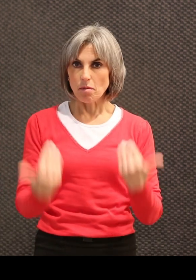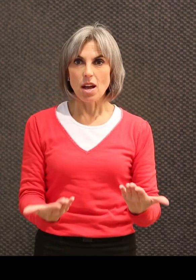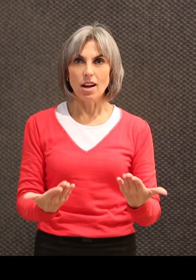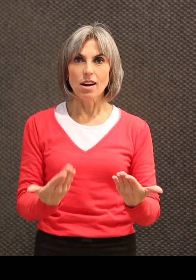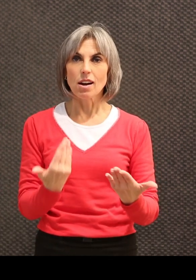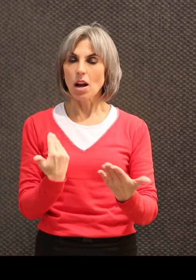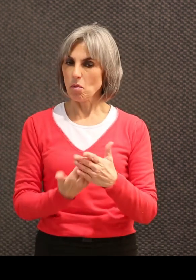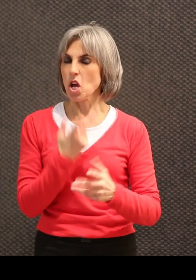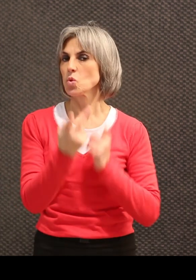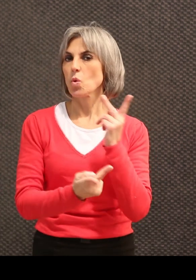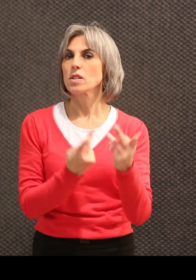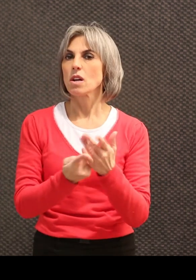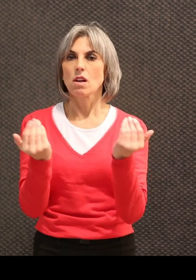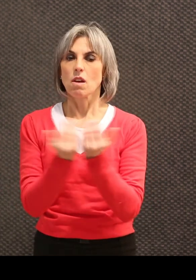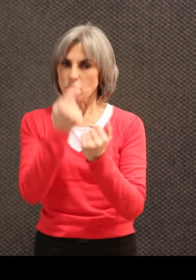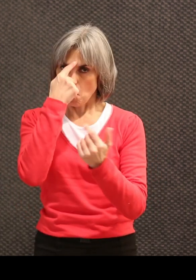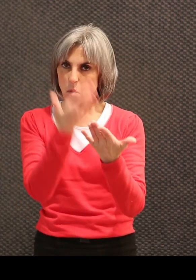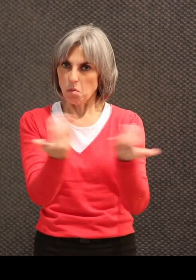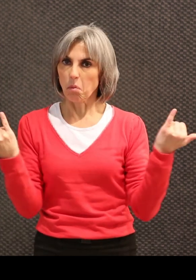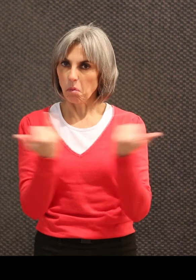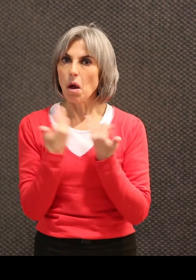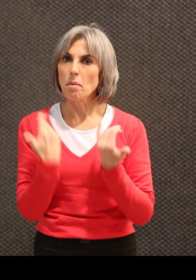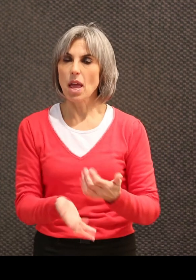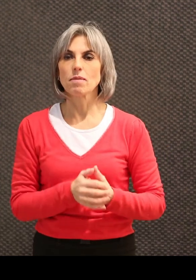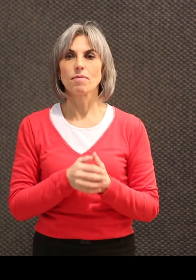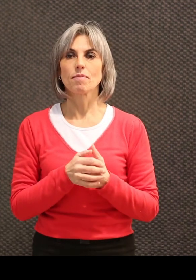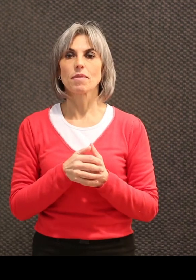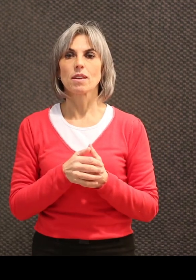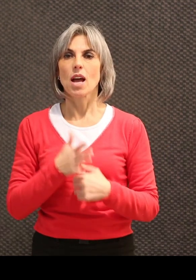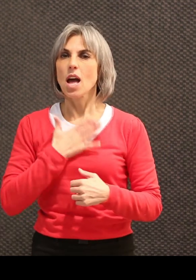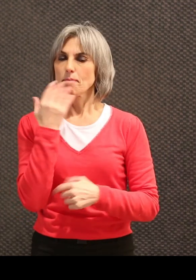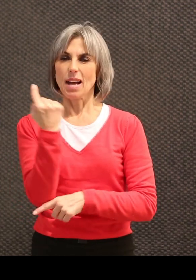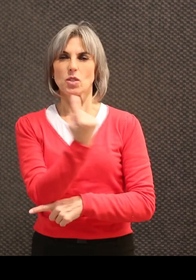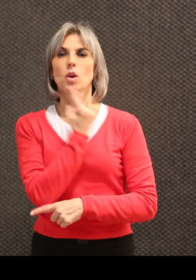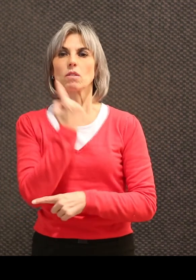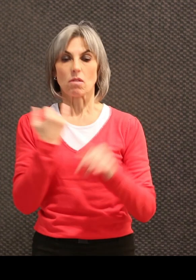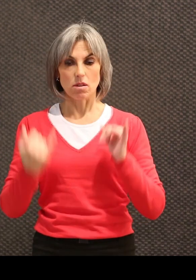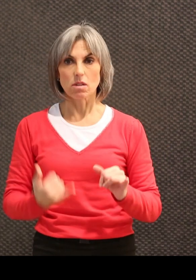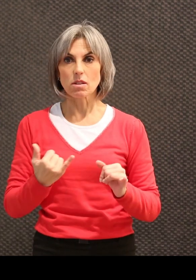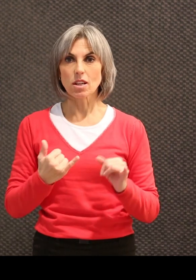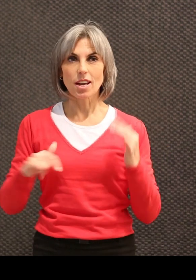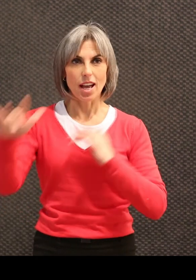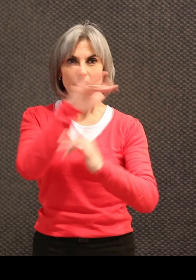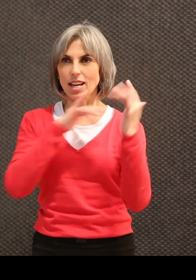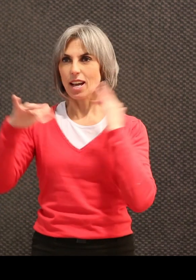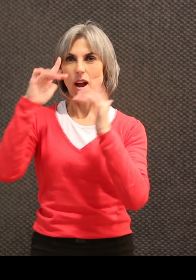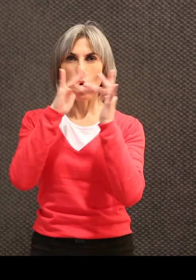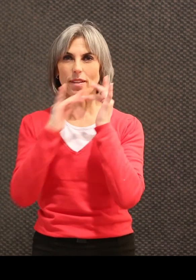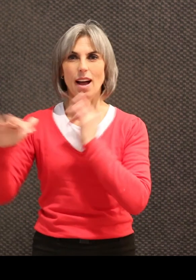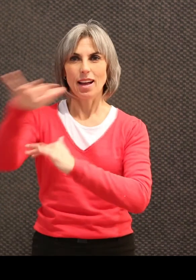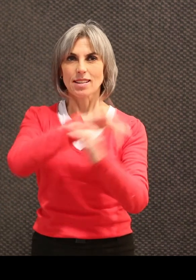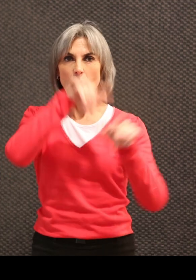Elle est très contente du service proposé, parce que ce qu'elle n'aime vraiment pas, c'est la solitude. Elle ici. Il y a beaucoup plus de personnes